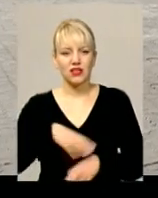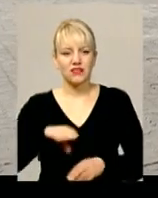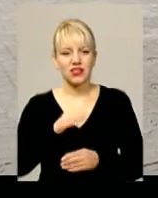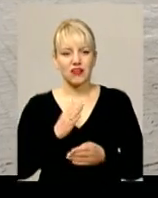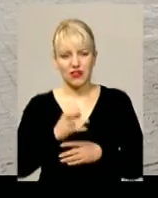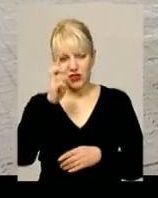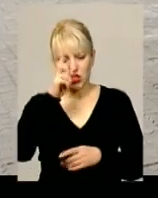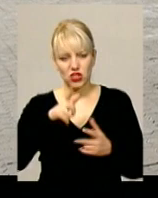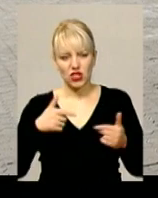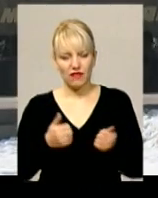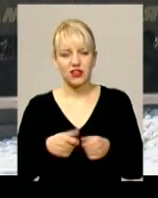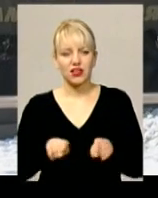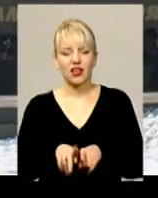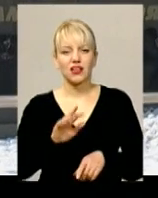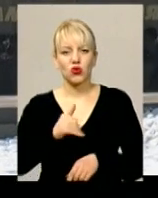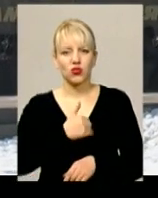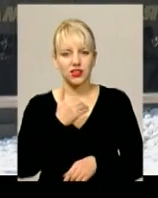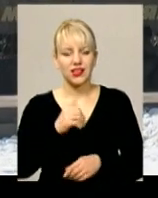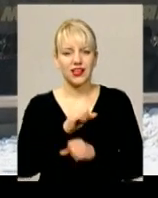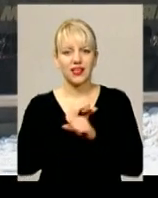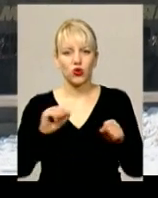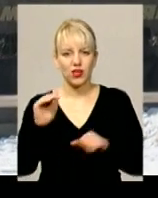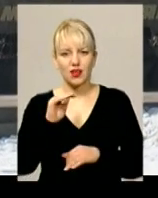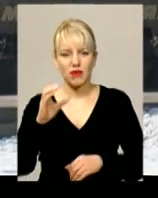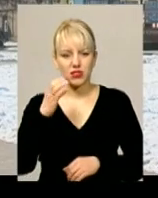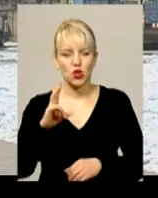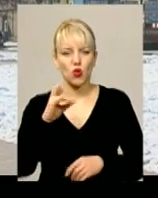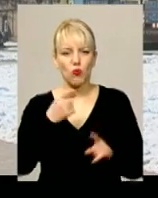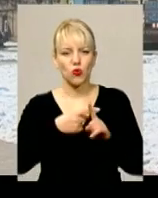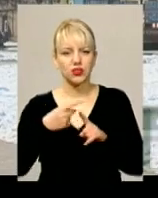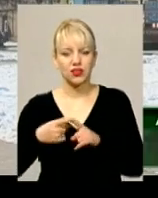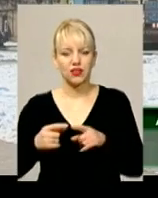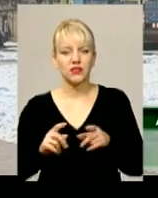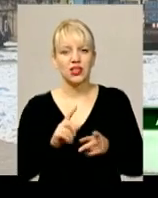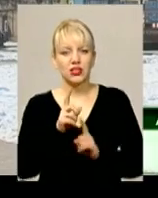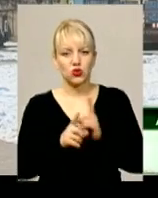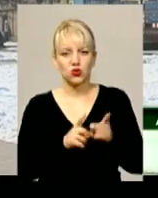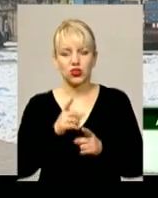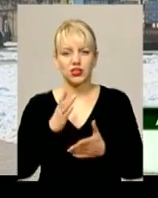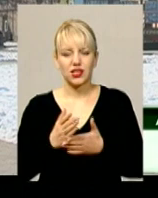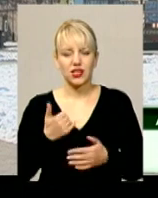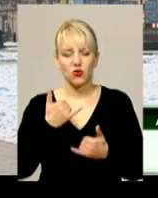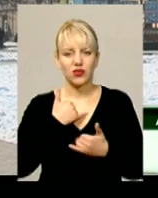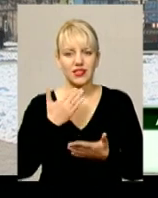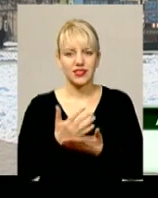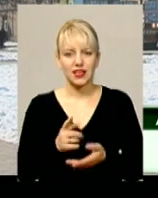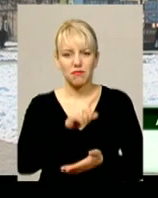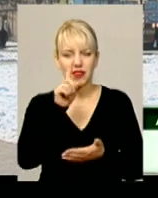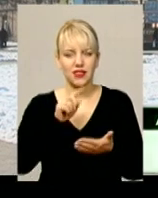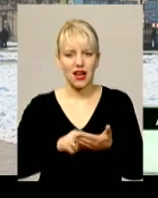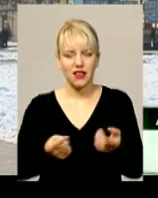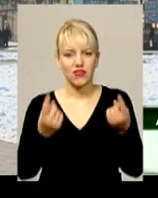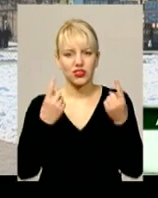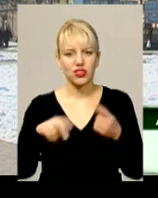герої Небесної Сотні, каже Андрій Попик. Проте, зауважує він, позитивні зрушення є. У нас є величезні питання до сьогоднішньої влади, але